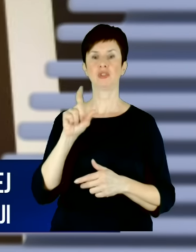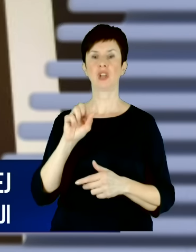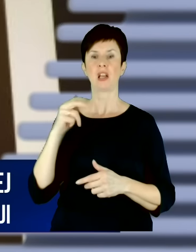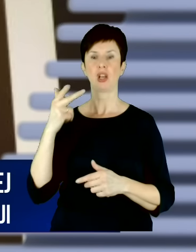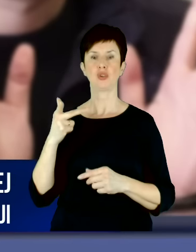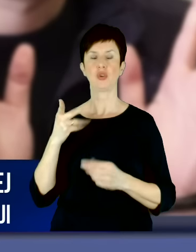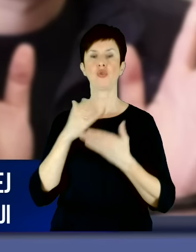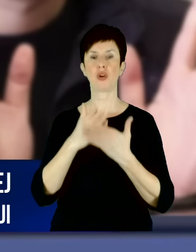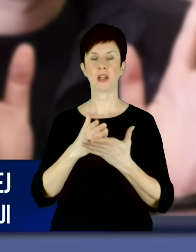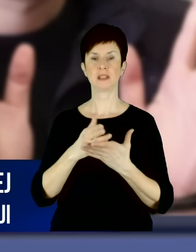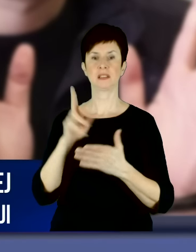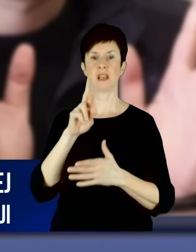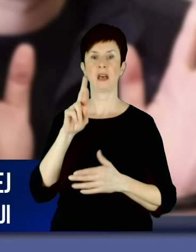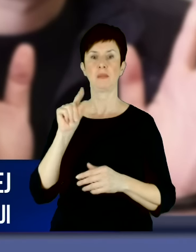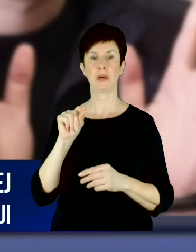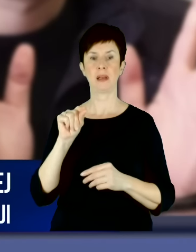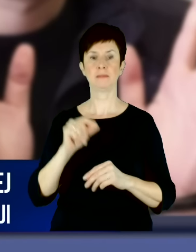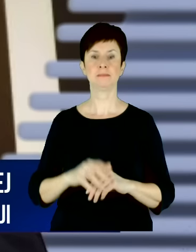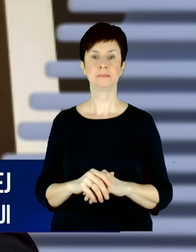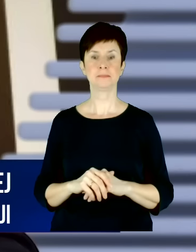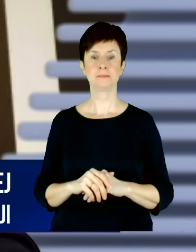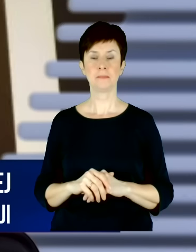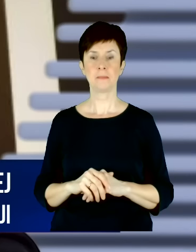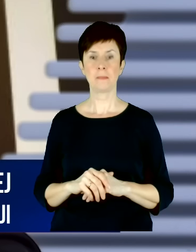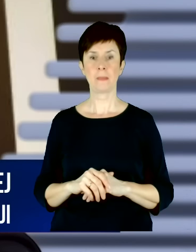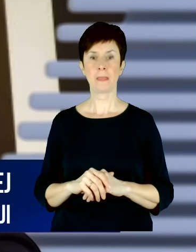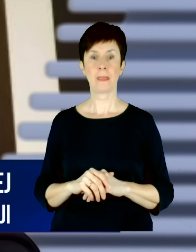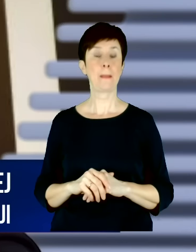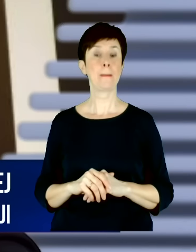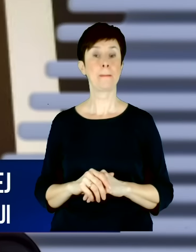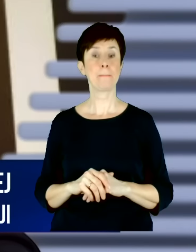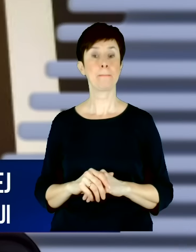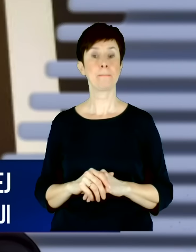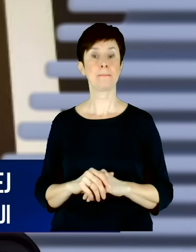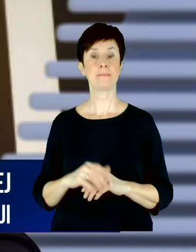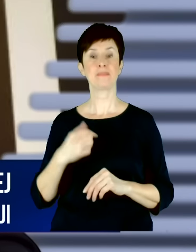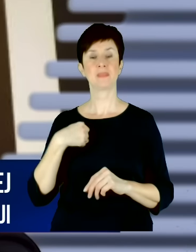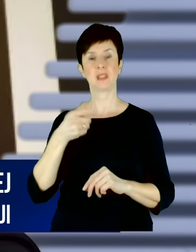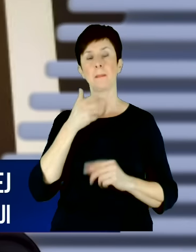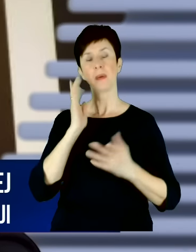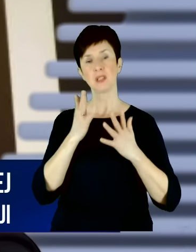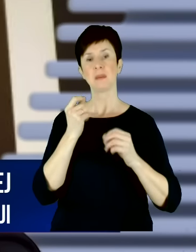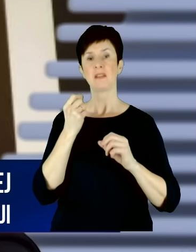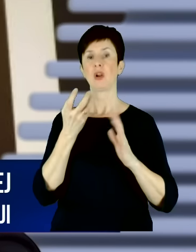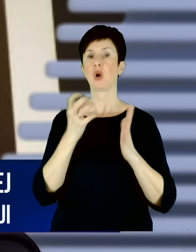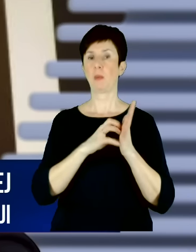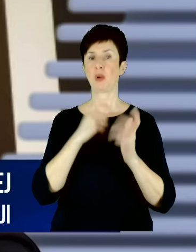RP. Dzień dobry, witam bardzo serdecznie. I właśnie za chwilę oczywiście skomentujemy te wydarzenia, ale na początku zobaczmy